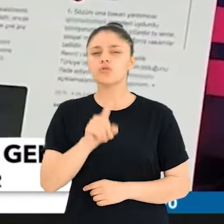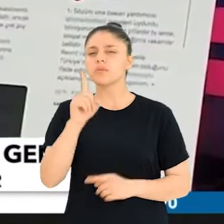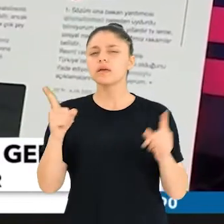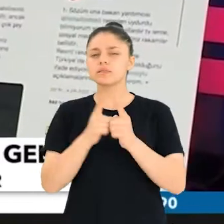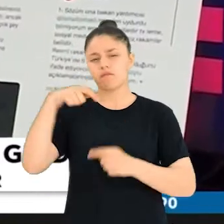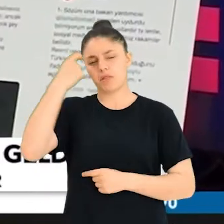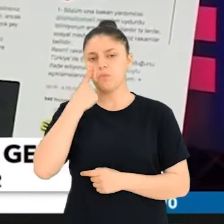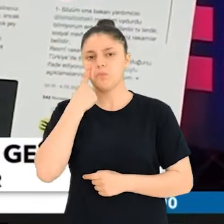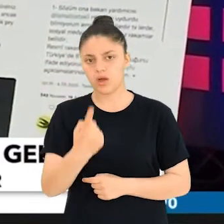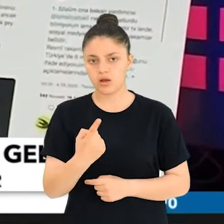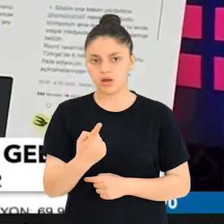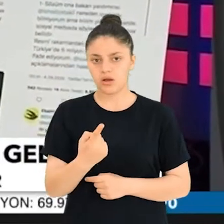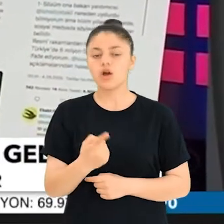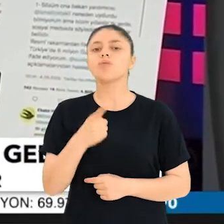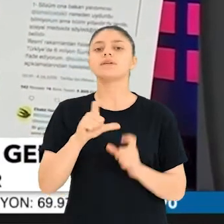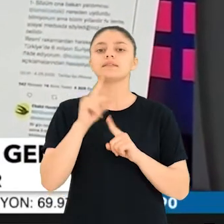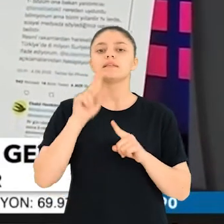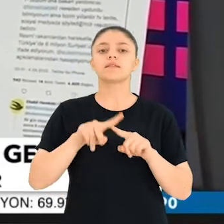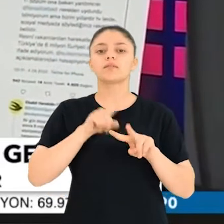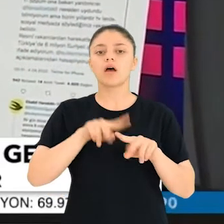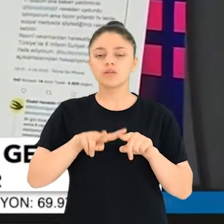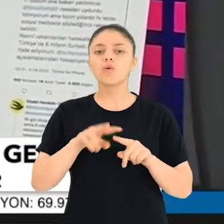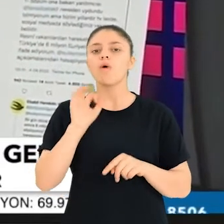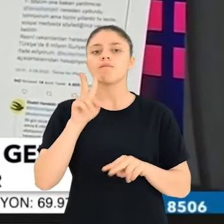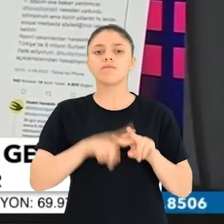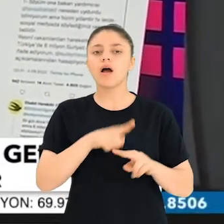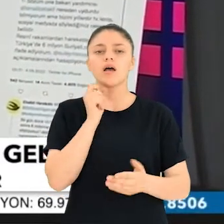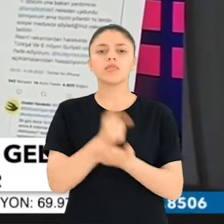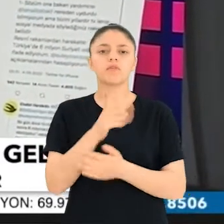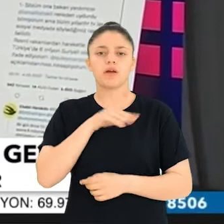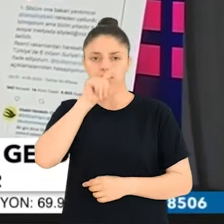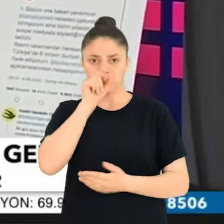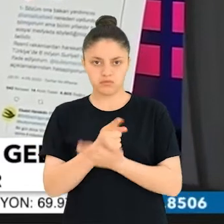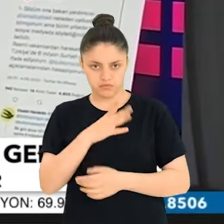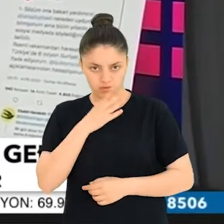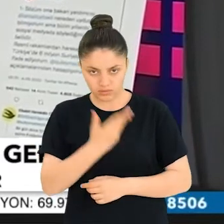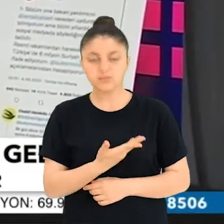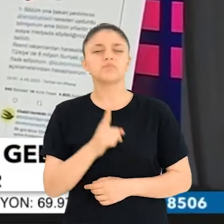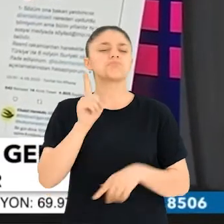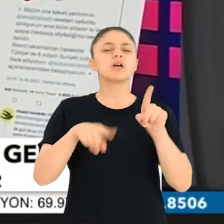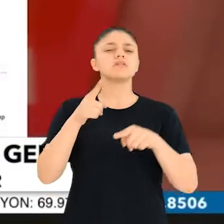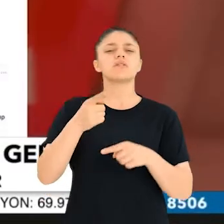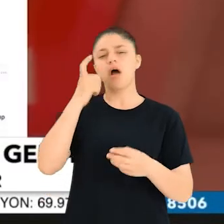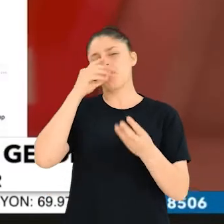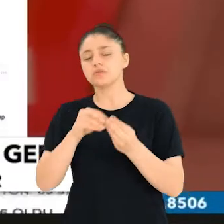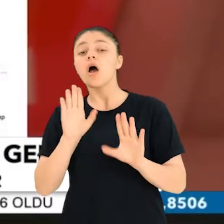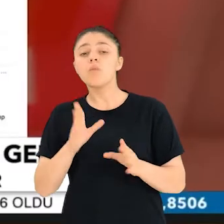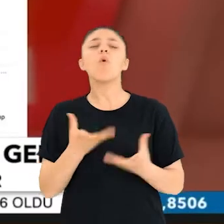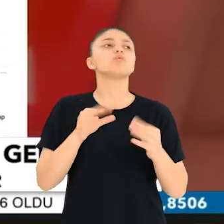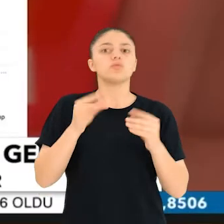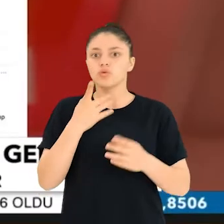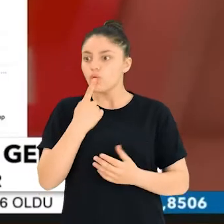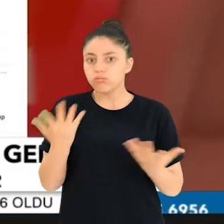Buna bir kısa film diye bakabilirsiniz. Bu arada Sinan Oğan'ın bir tweeti olduğunu hatırlatalım. Kiminiz abartılmış da diyebilir ancak olmaz olmaz